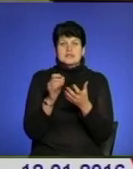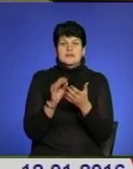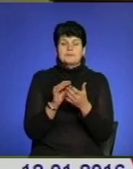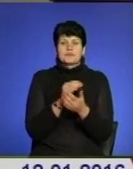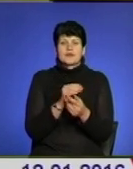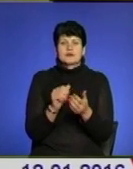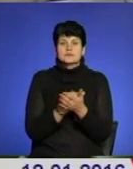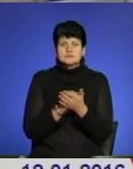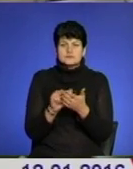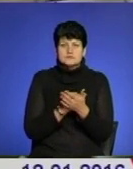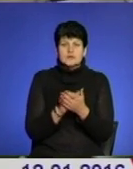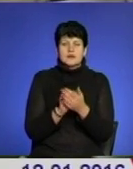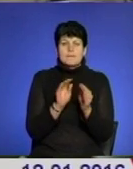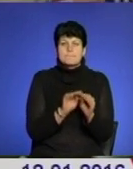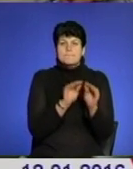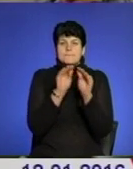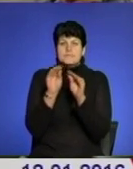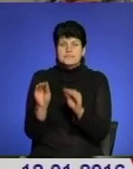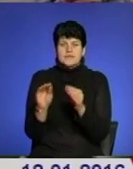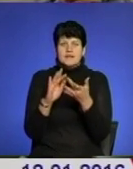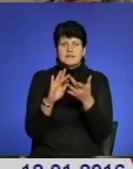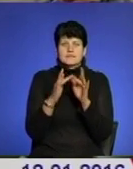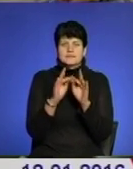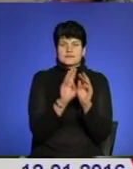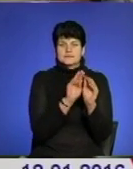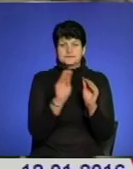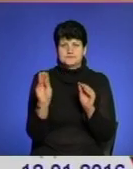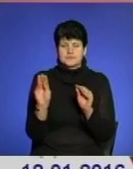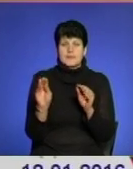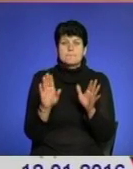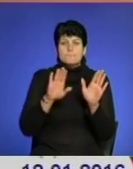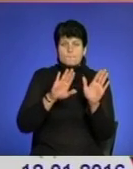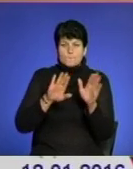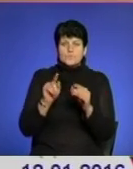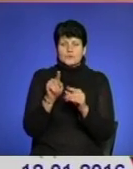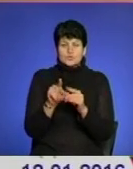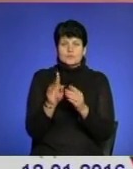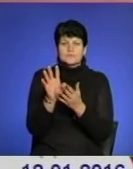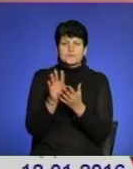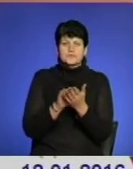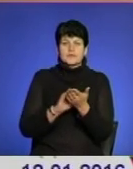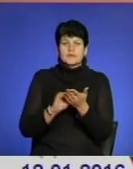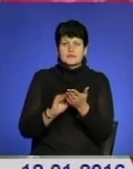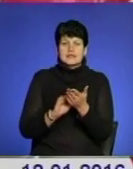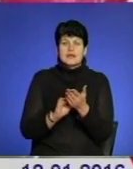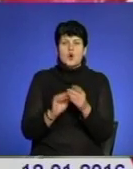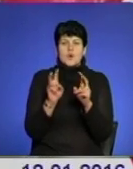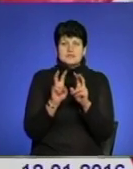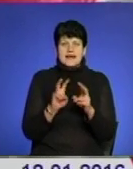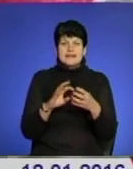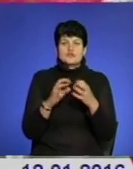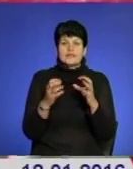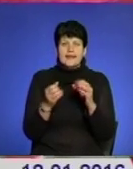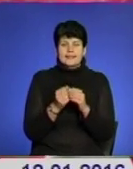медзакладів первинної медицини внесена в електронну базу. Згодом тут дублюватимуться обстеження, результати